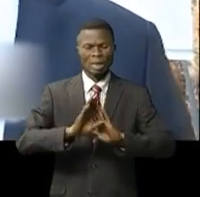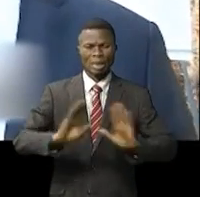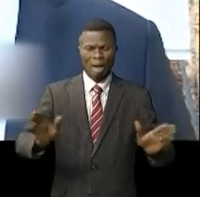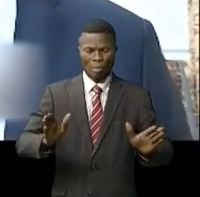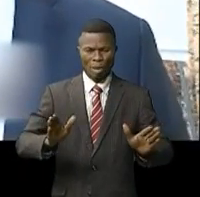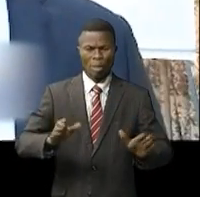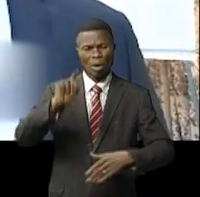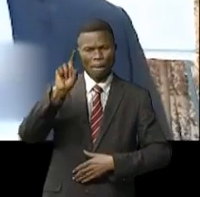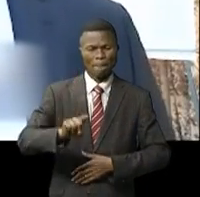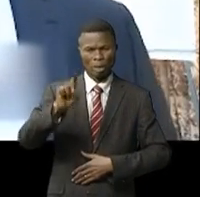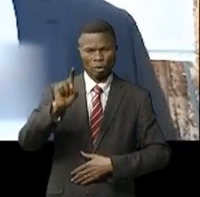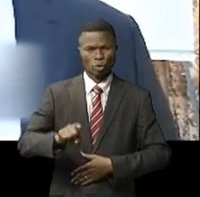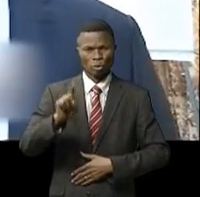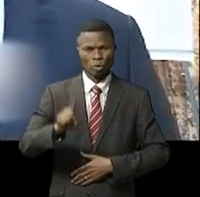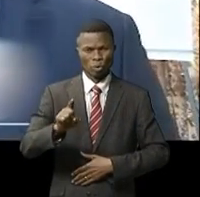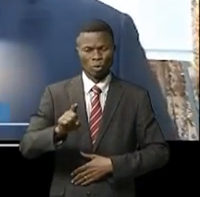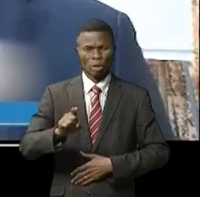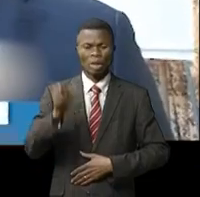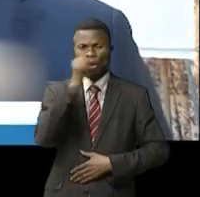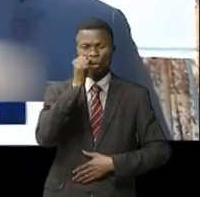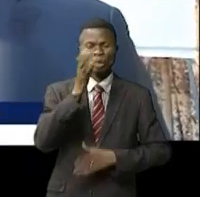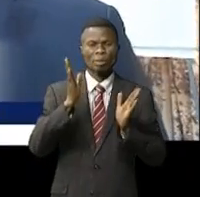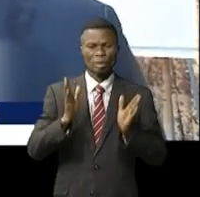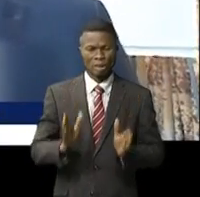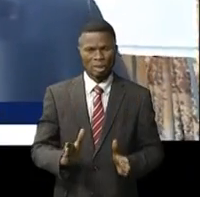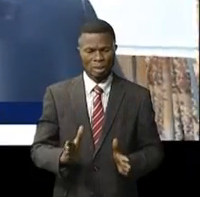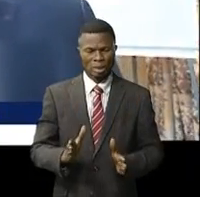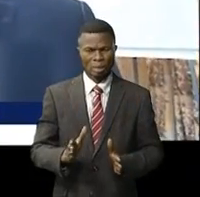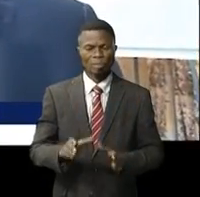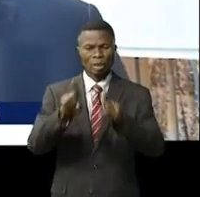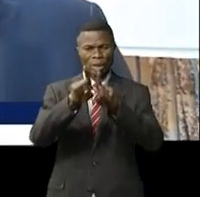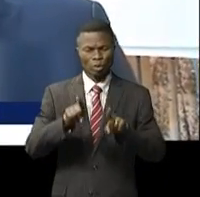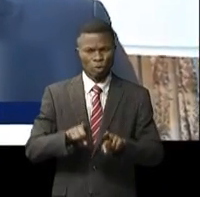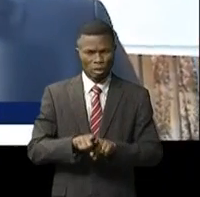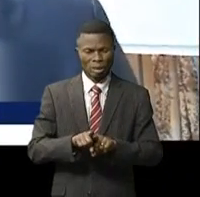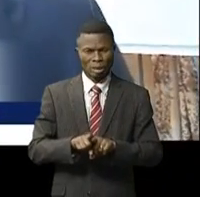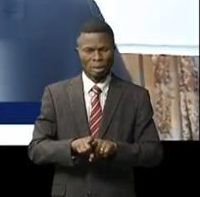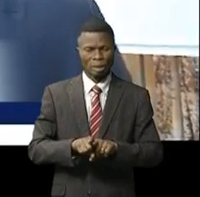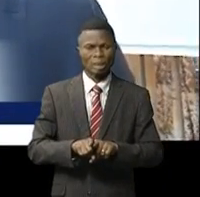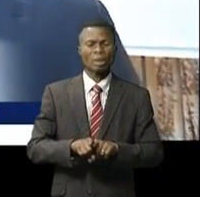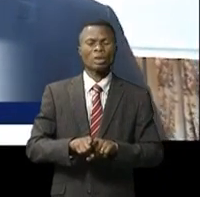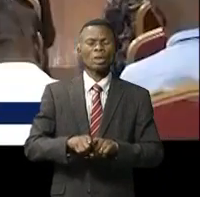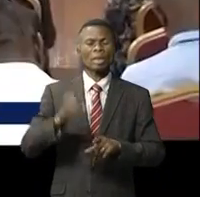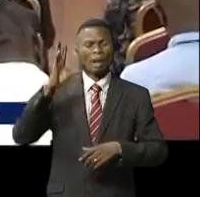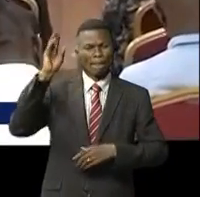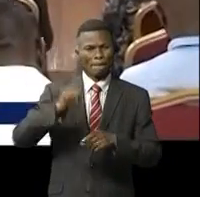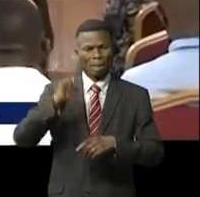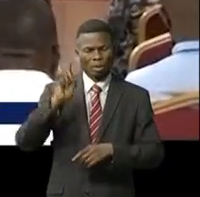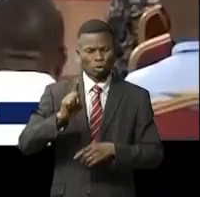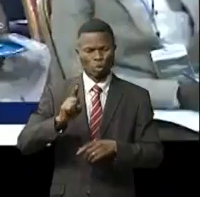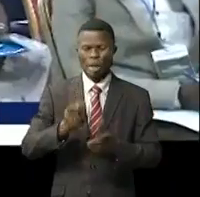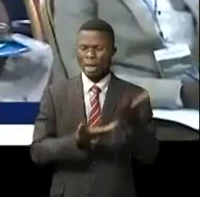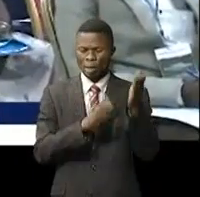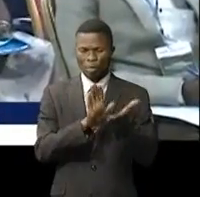exigences de la téléforme mais aussi des aspirations maintenant